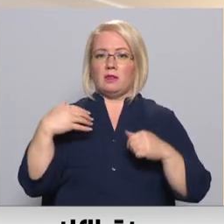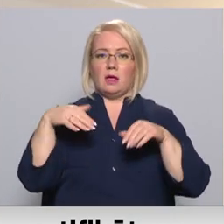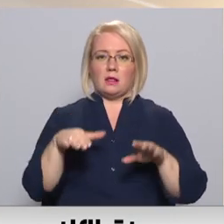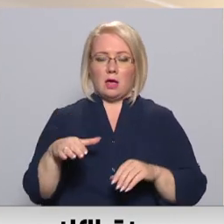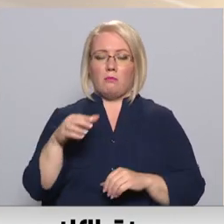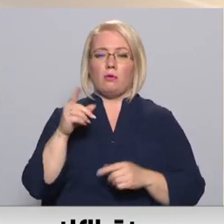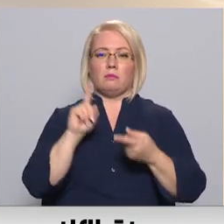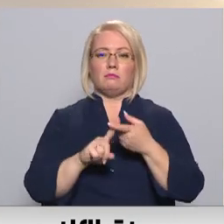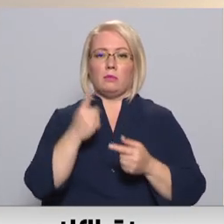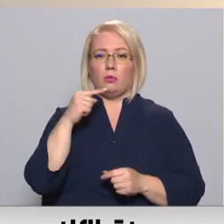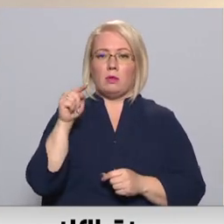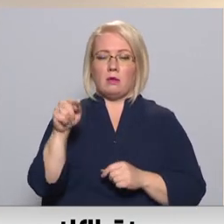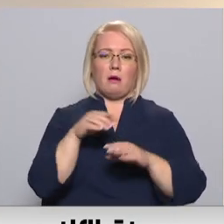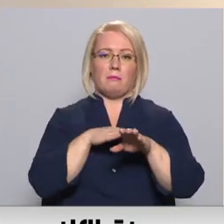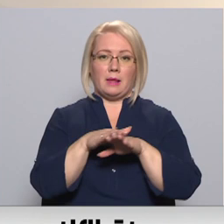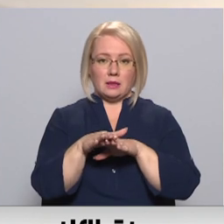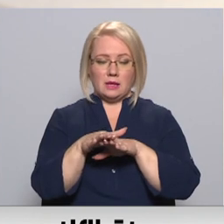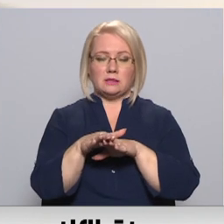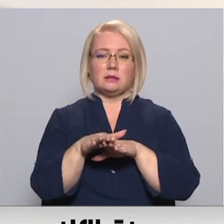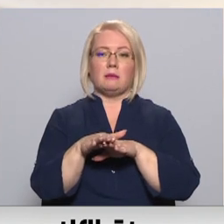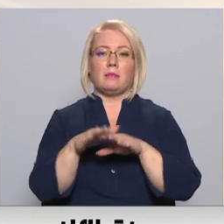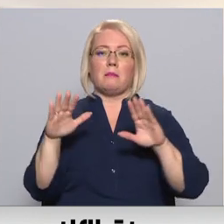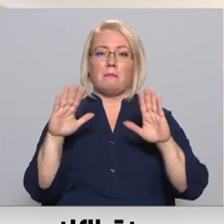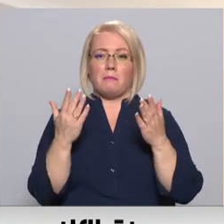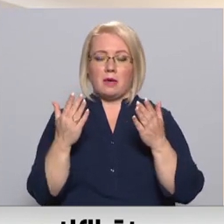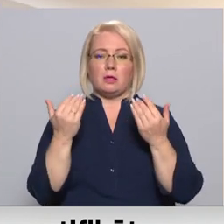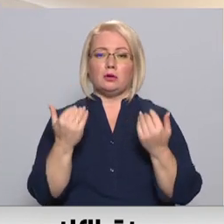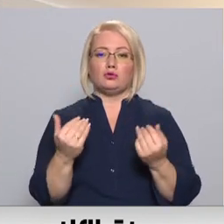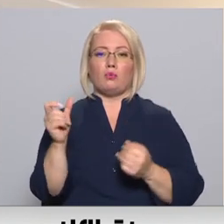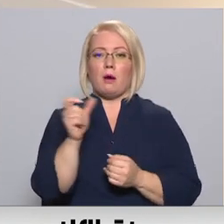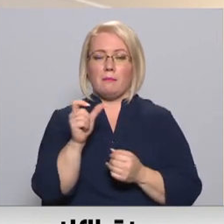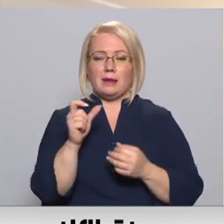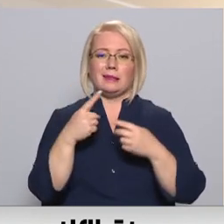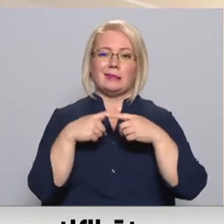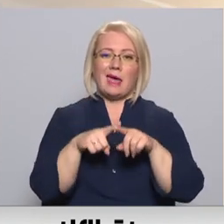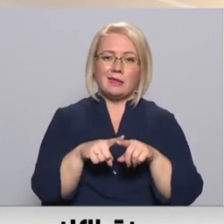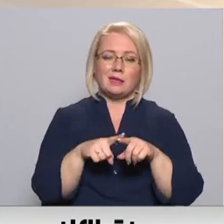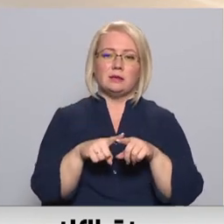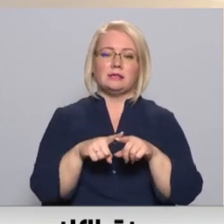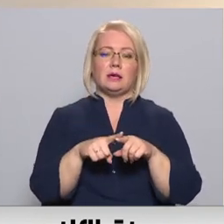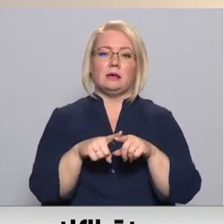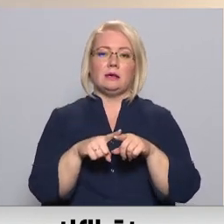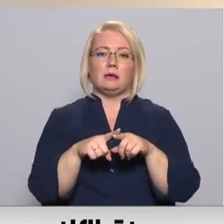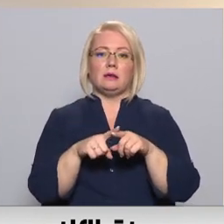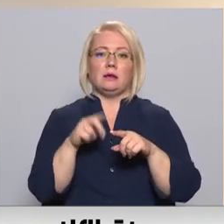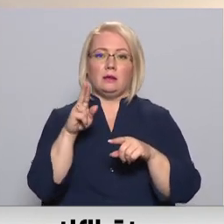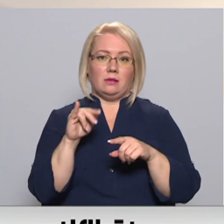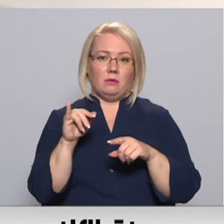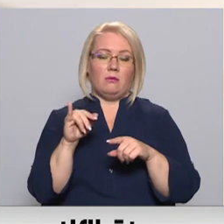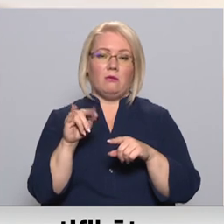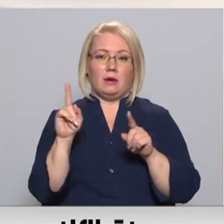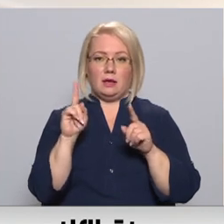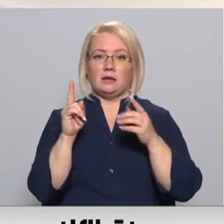tā mēs viņu pildīsim, bet šobrīd tīri tehniski ir